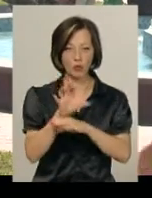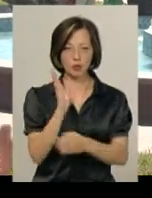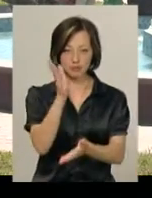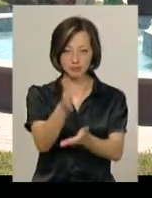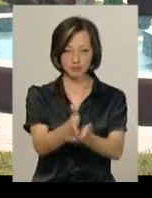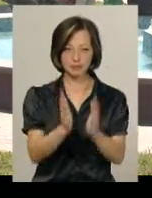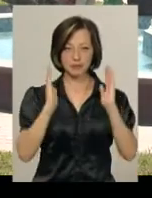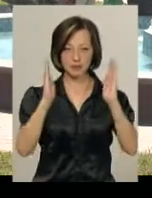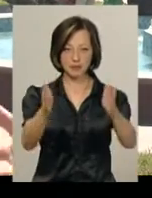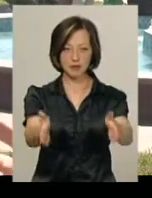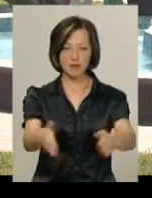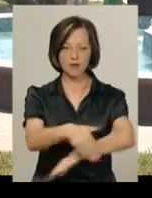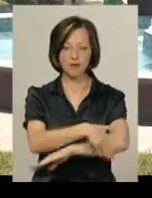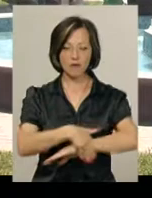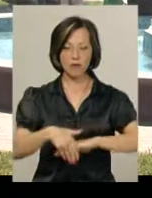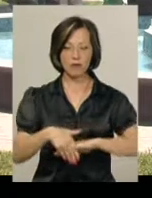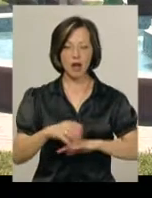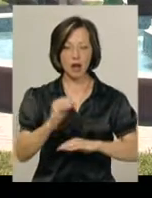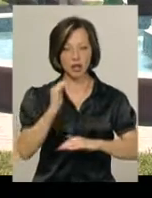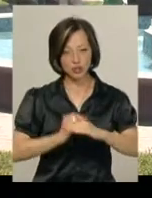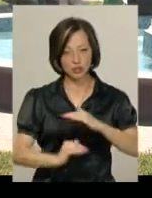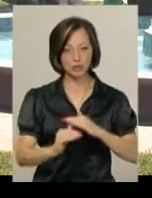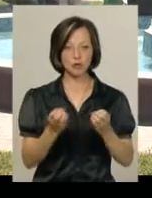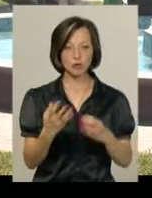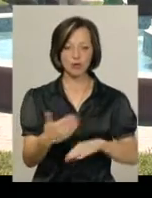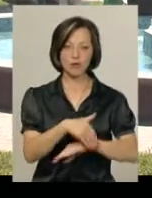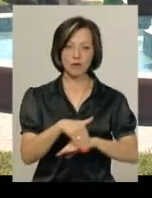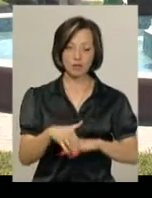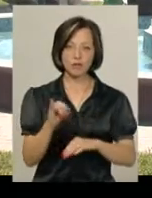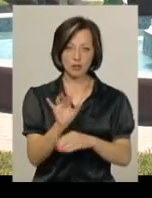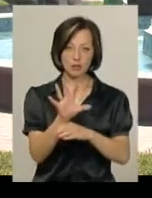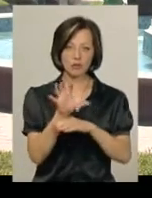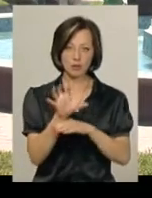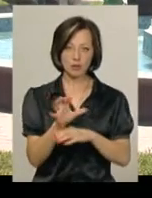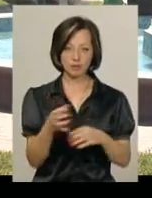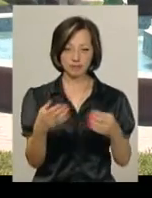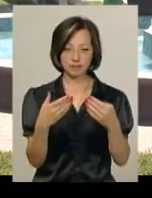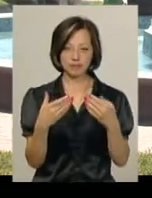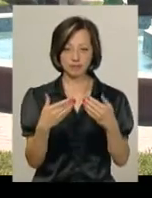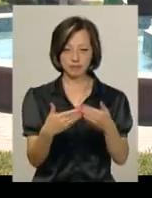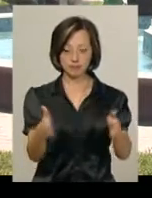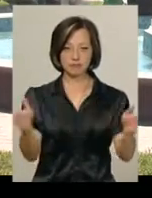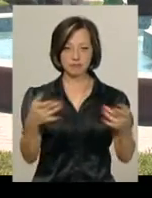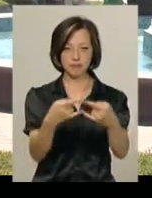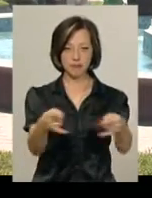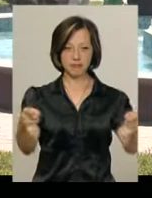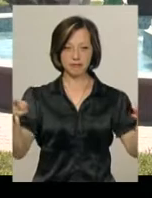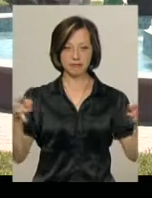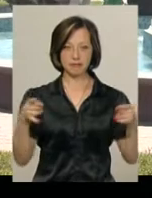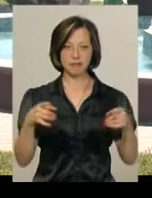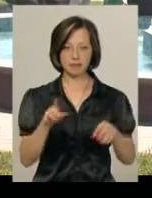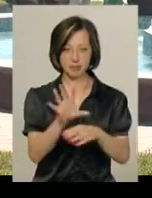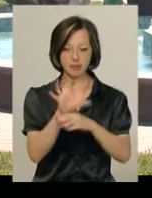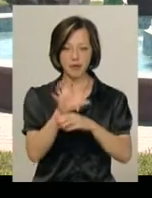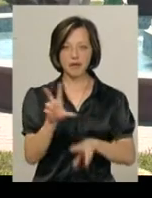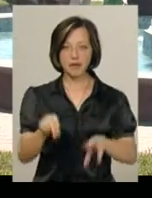саме перспективу вулиці, це з верхньої точки, а ще ставили просто на вулиці і теж брали таку перспективу. Ну і можна вважати, що